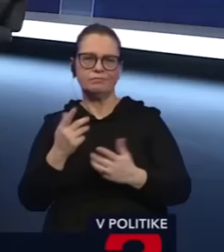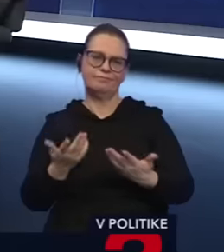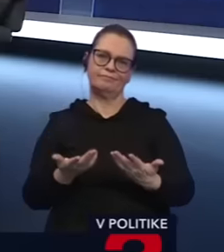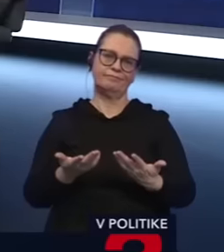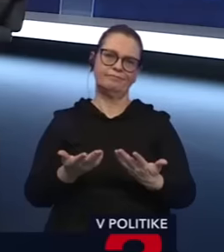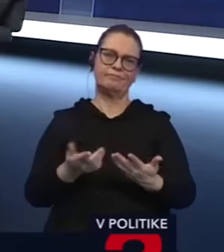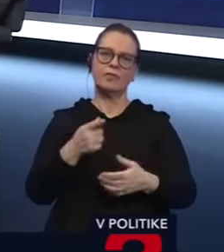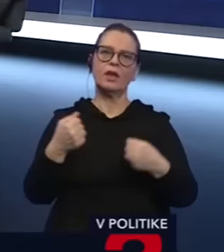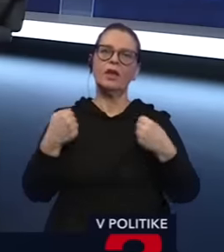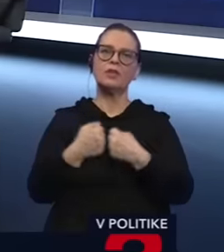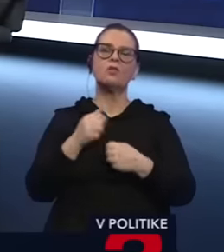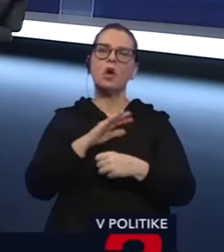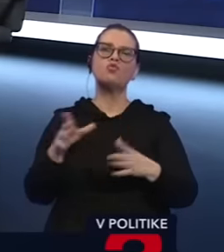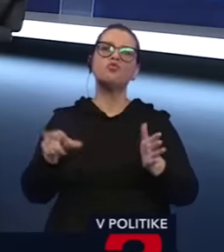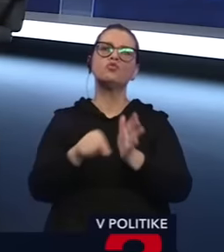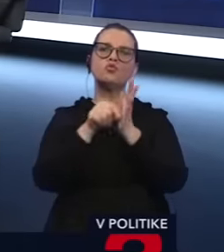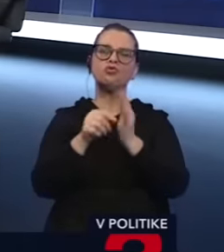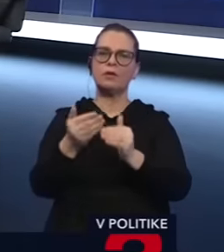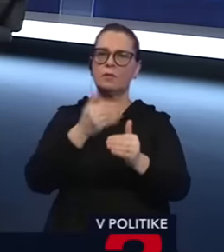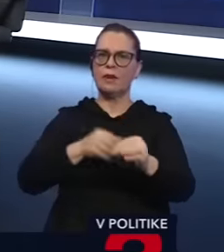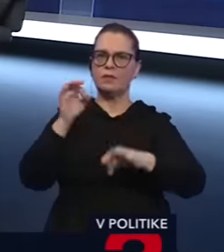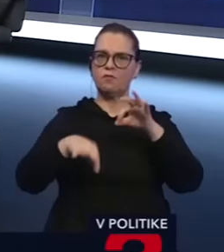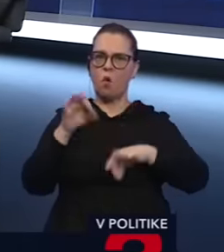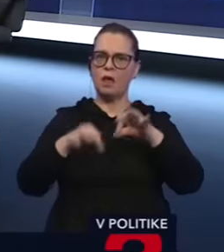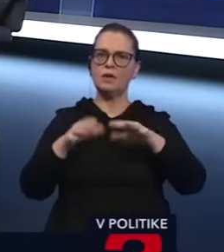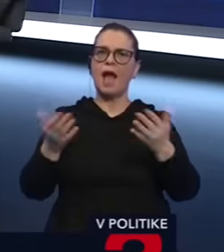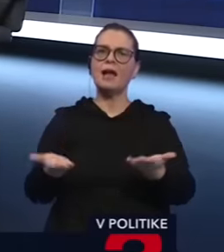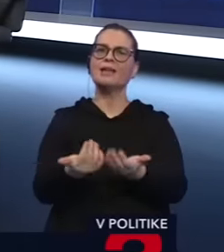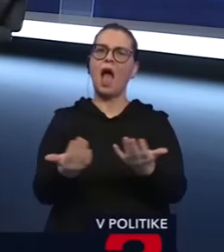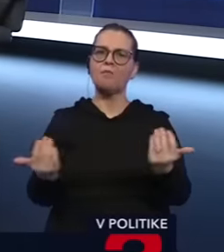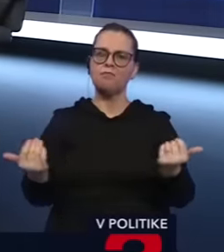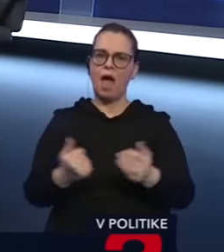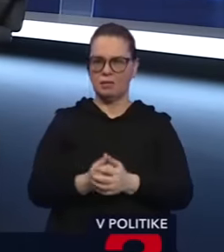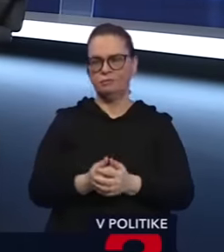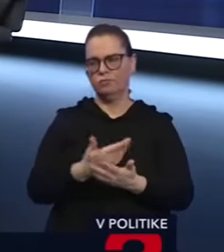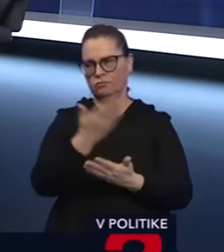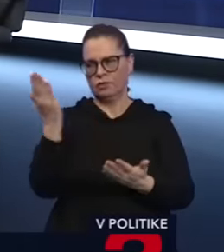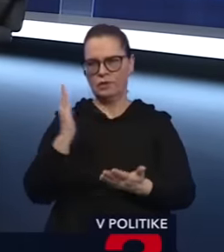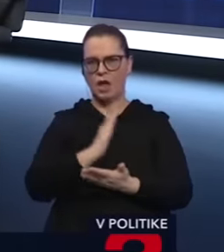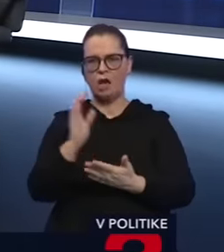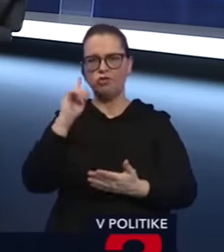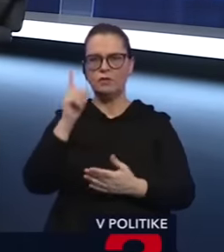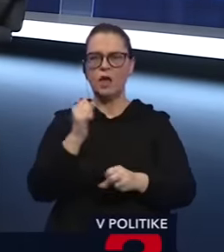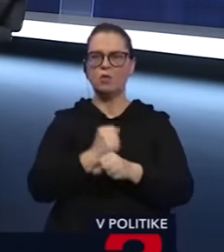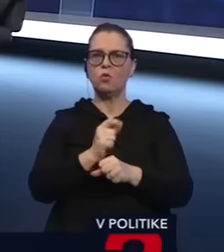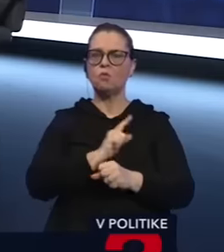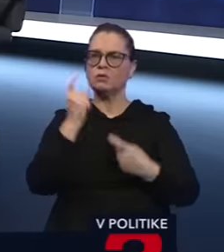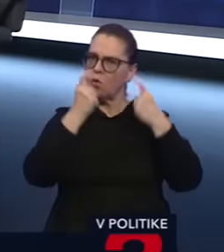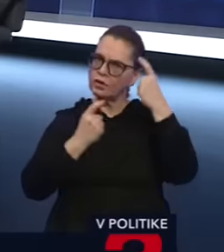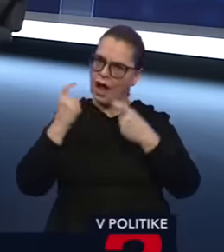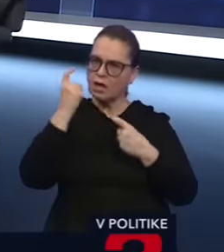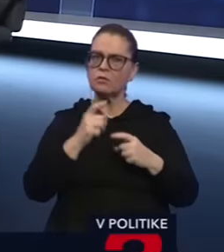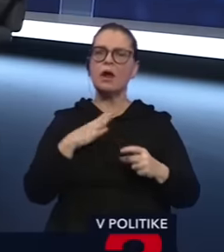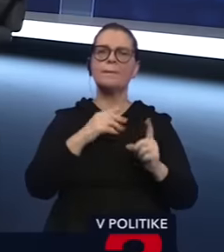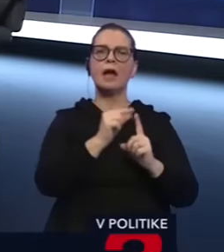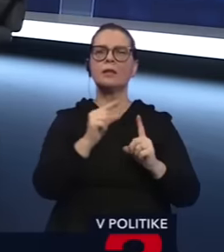nejakej predvoľovnej kampane, veď každý si na to názor už dávno urobil, ale druhá vec, ktorá je podstatnejšia, pán Pellegrini, ak sa bude